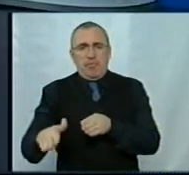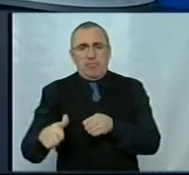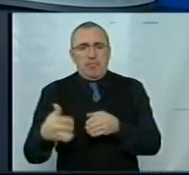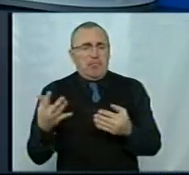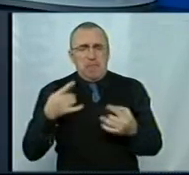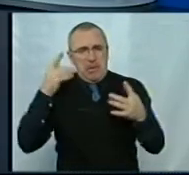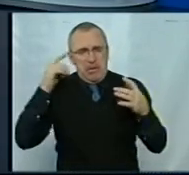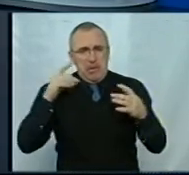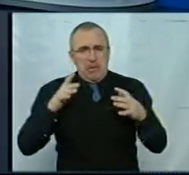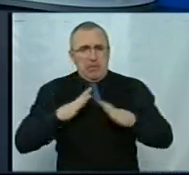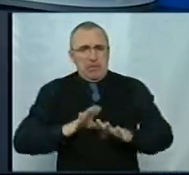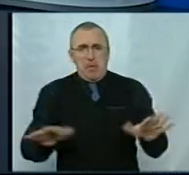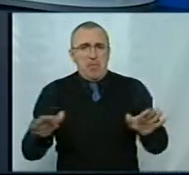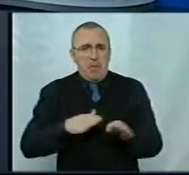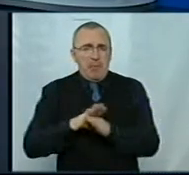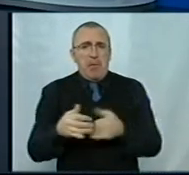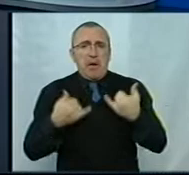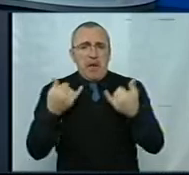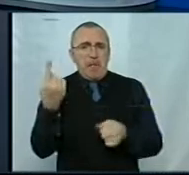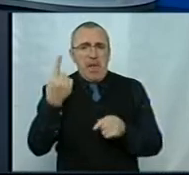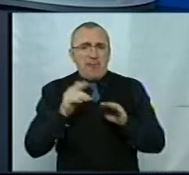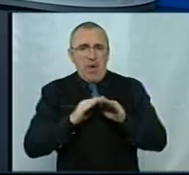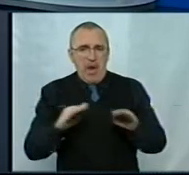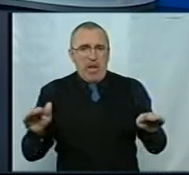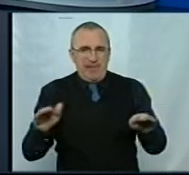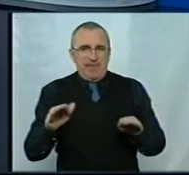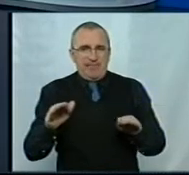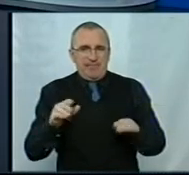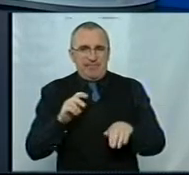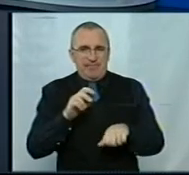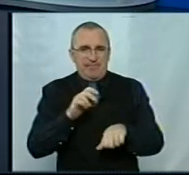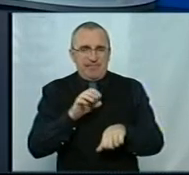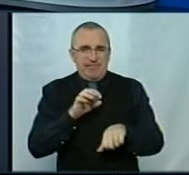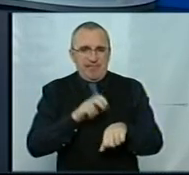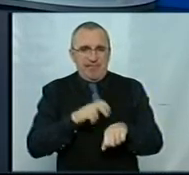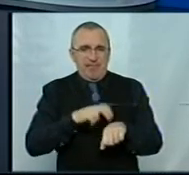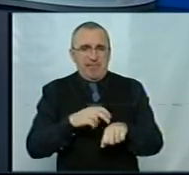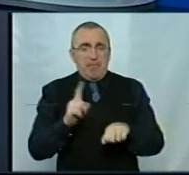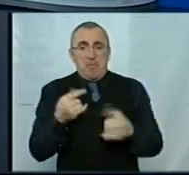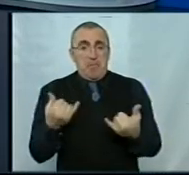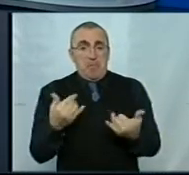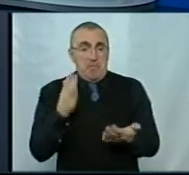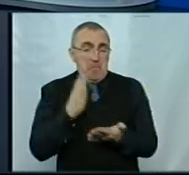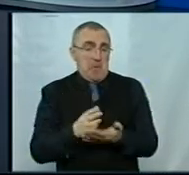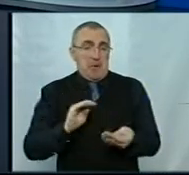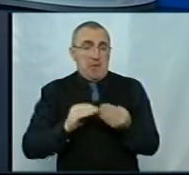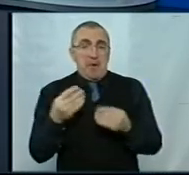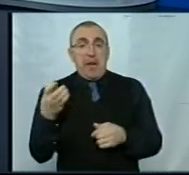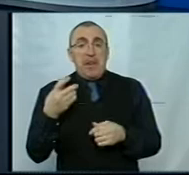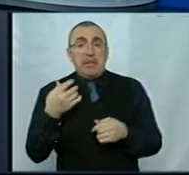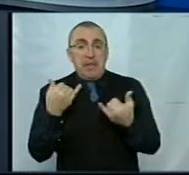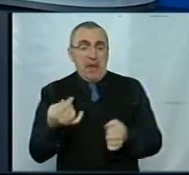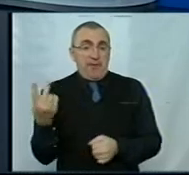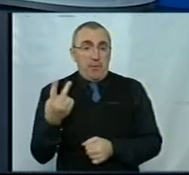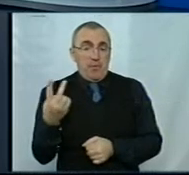несподівано відбулось для першої ланки, для первинної ланки? Ну, таким же самим чином собі… Чому сьогодні маємо проблеми для вторинку? Тому що в